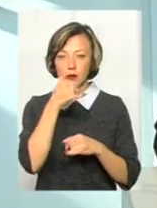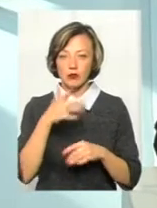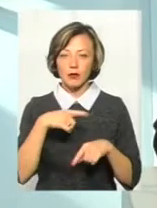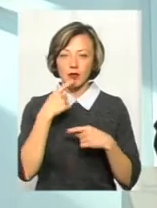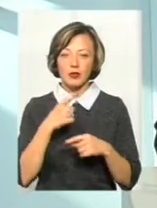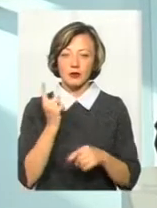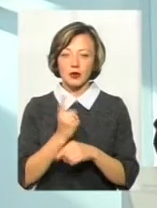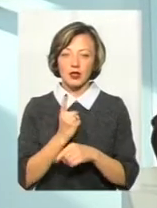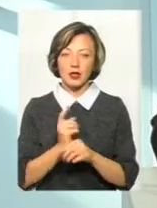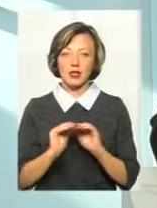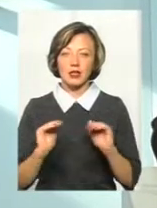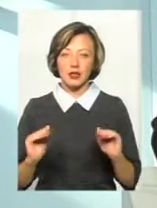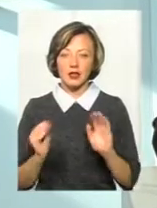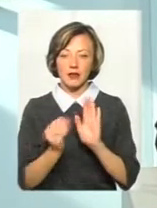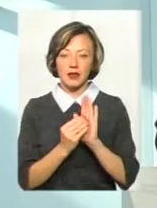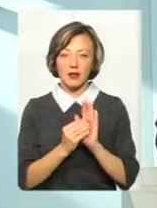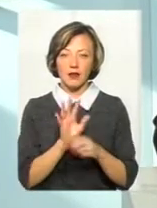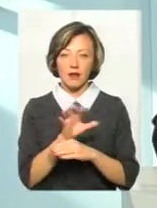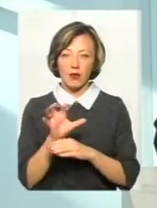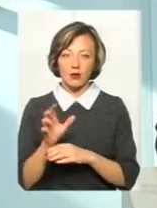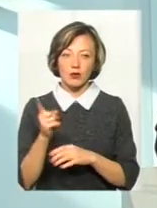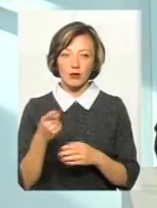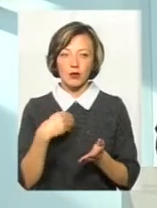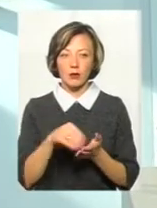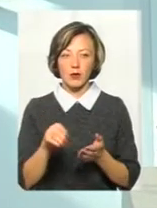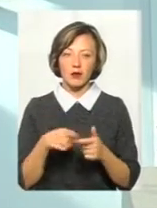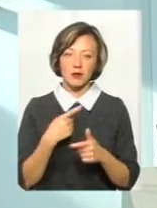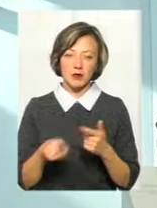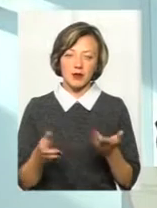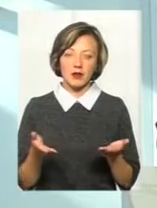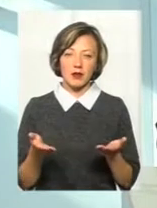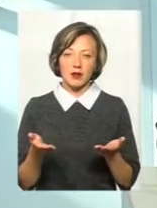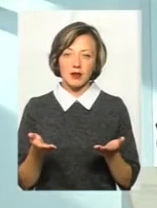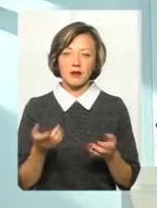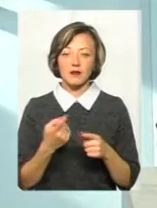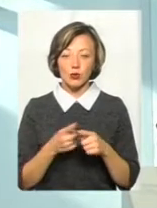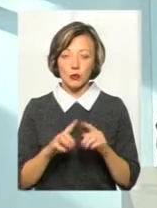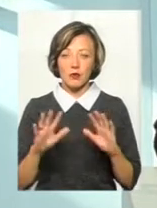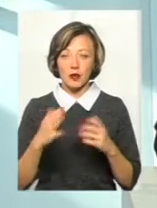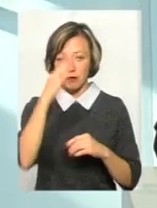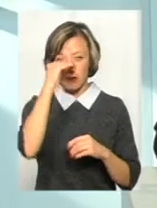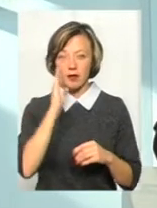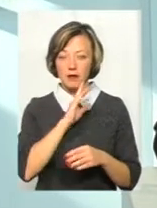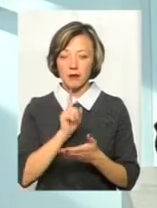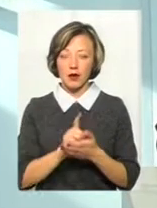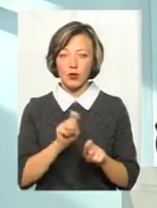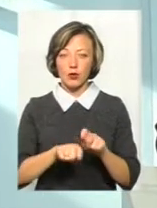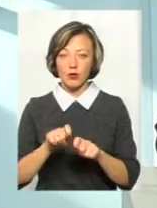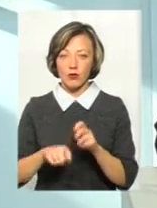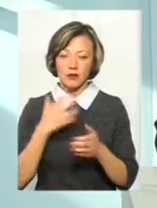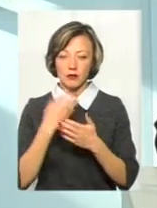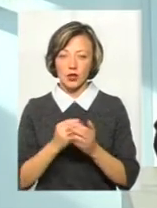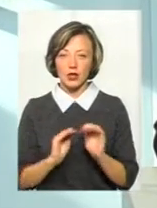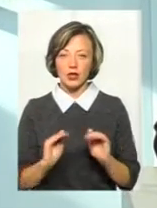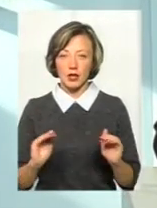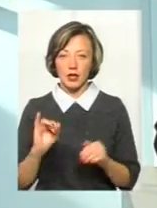спілкуватися, викладати фотографії, що вони там щось купили, придбали. В цьому випадку батьки мають то контролювати свої дітей